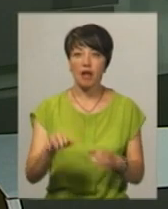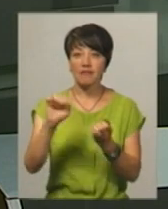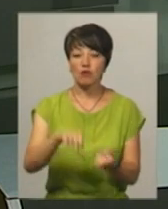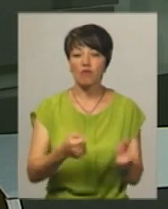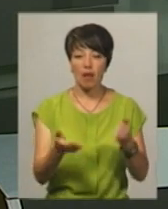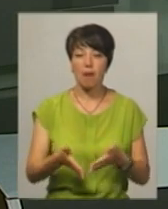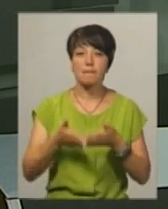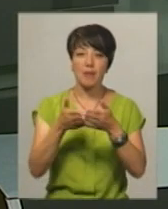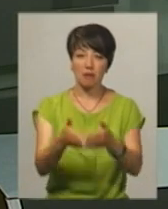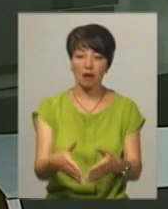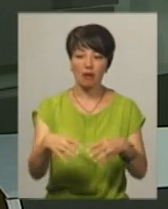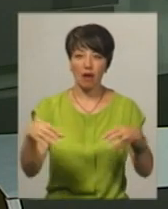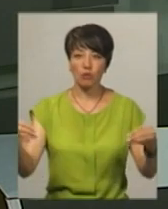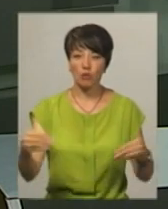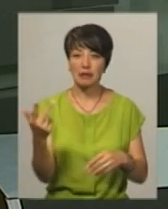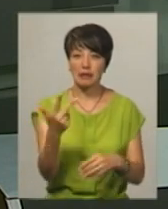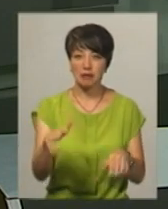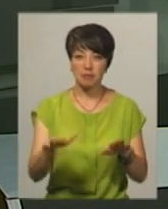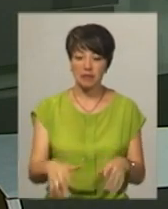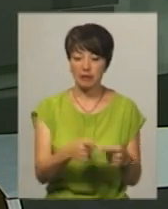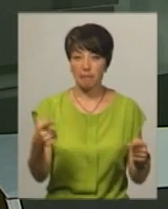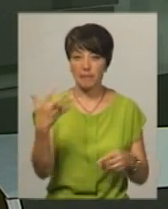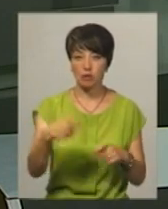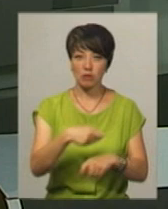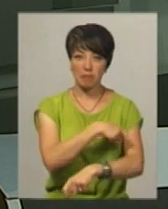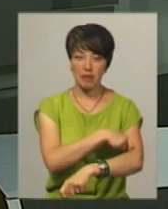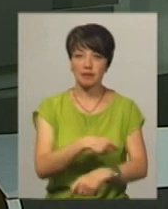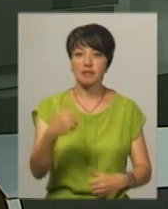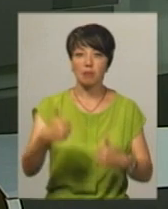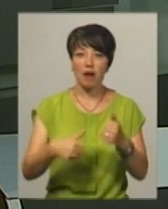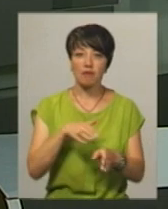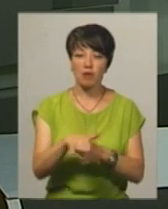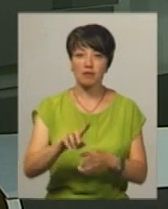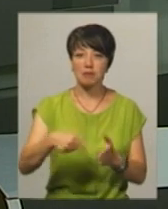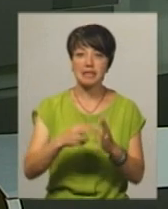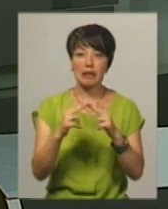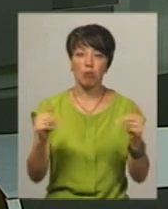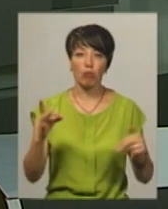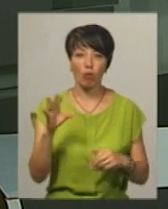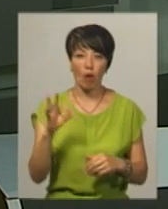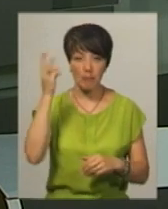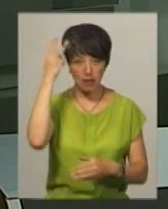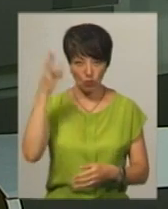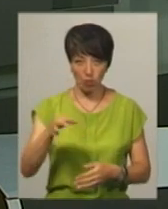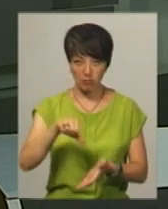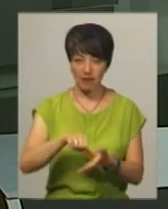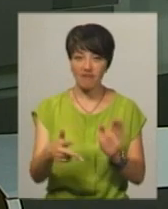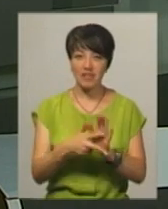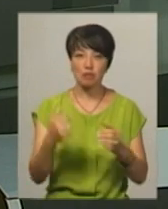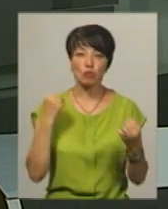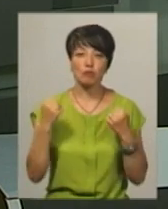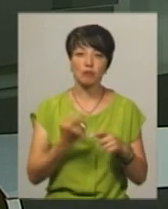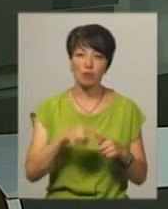Байдарках та Каної і став третім на дистанції 500 метрів. Змагання відбувалися в місті Дніпро. Хмельницький оборуд представляли 8 спортсменів.